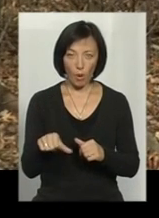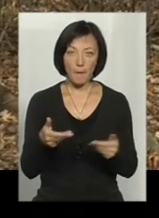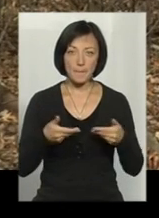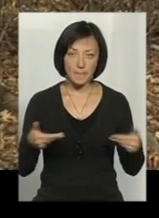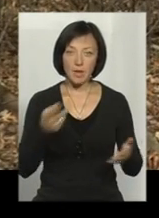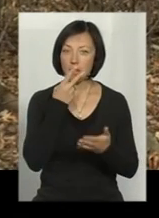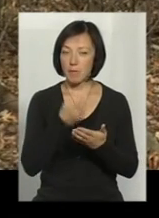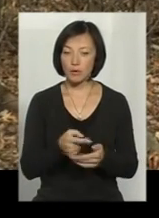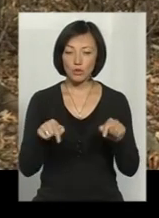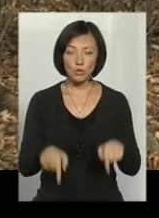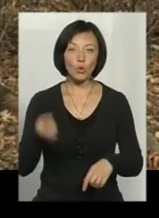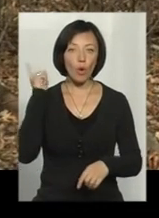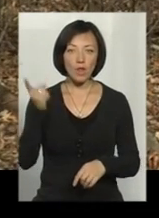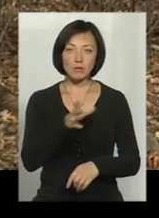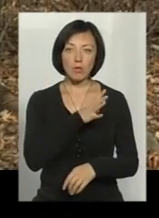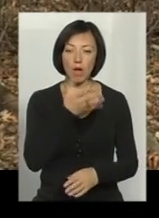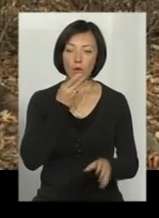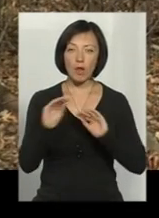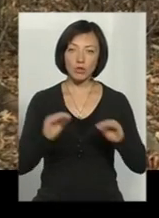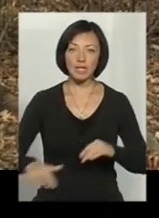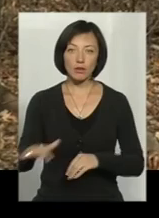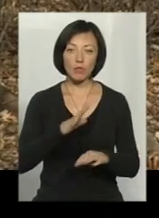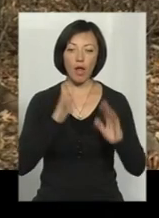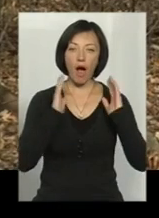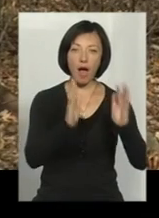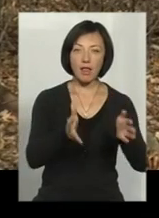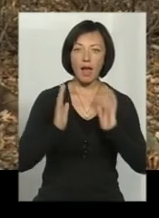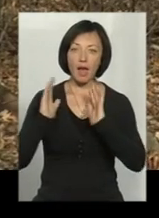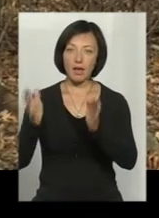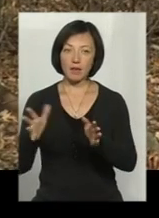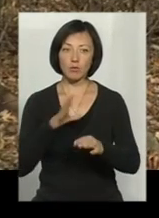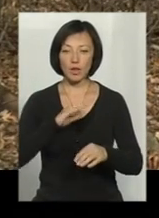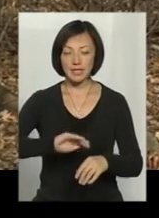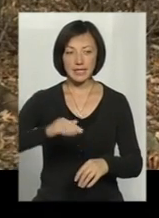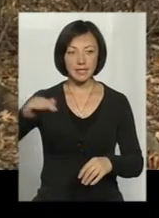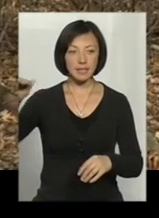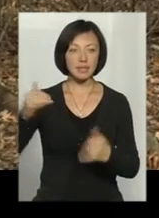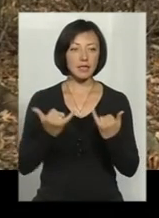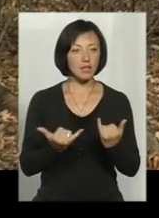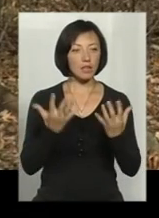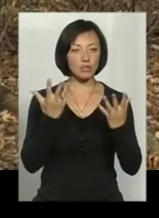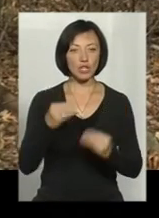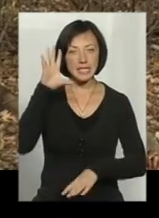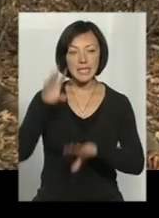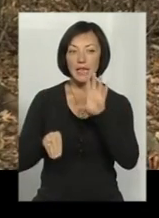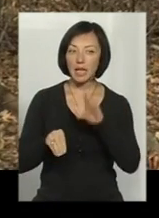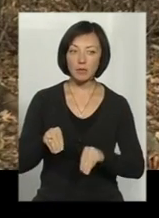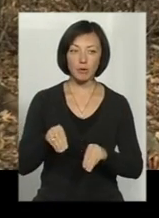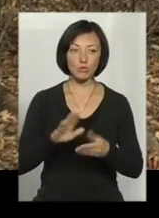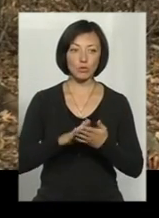бачимо, що тут колись була облагороджена територія, були алеки, були східці, вони на даний час в занедбаному стані